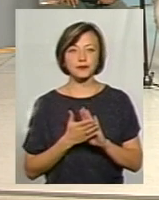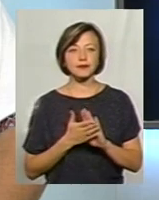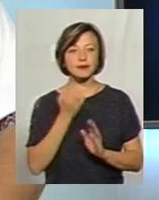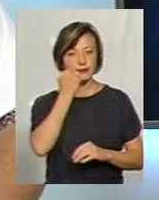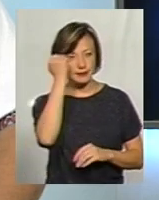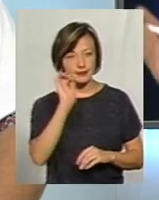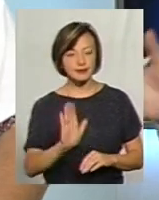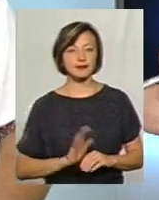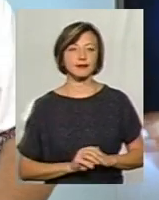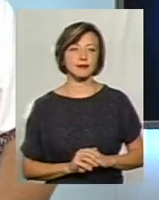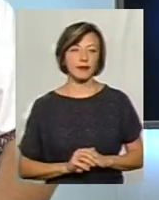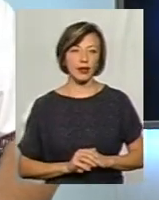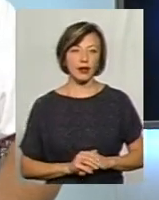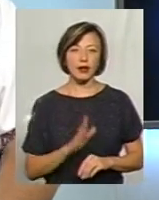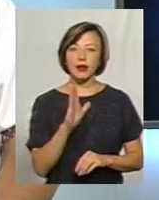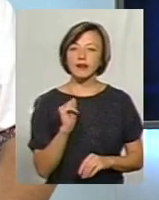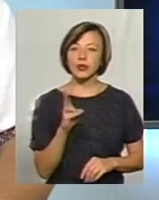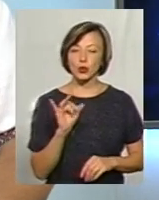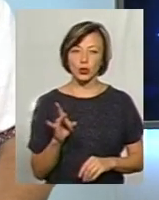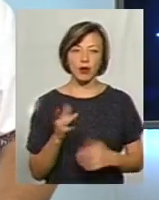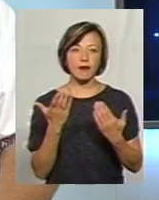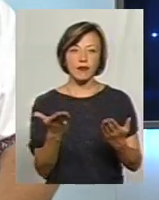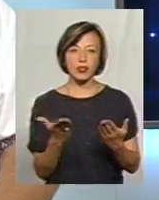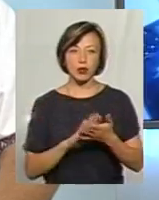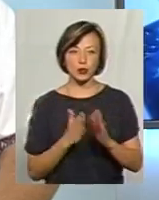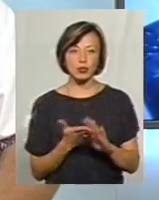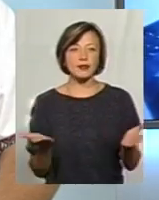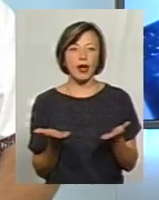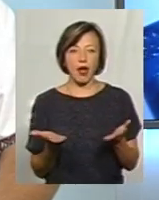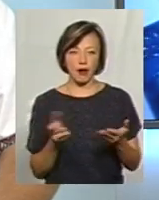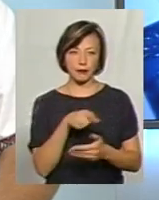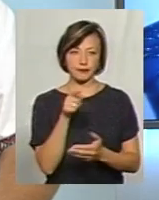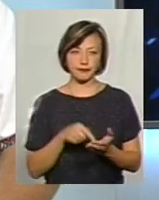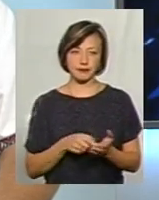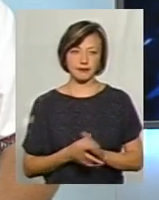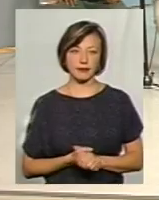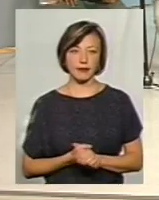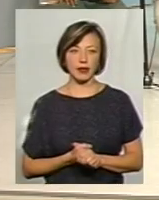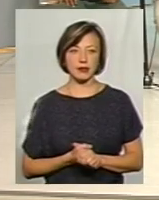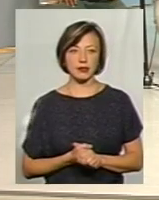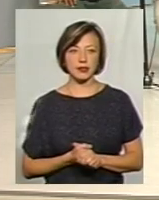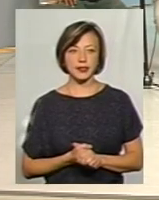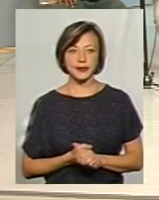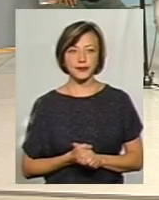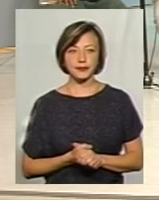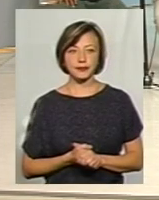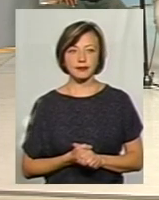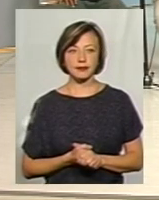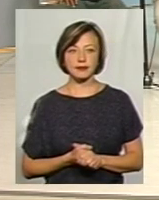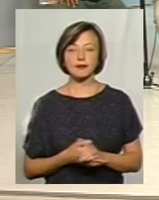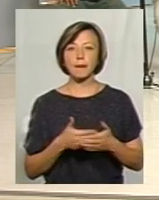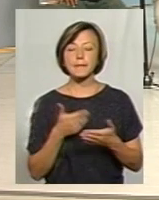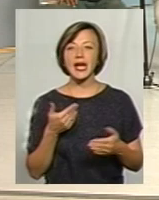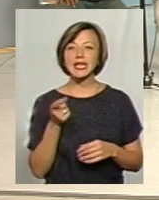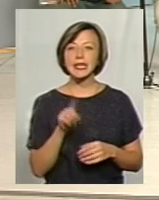Дякую. Віктор, ваша позиція яка? Моє шанування, колеги. Я хочу почати з того, перед тим, як сказати, куди ми